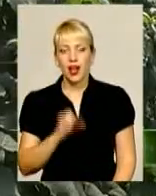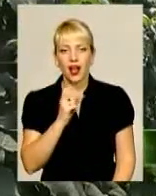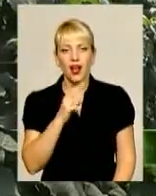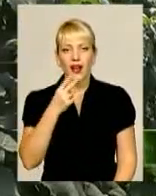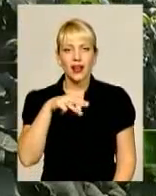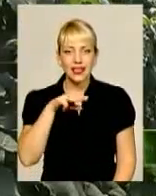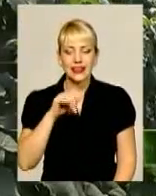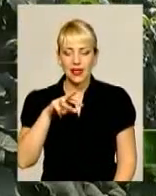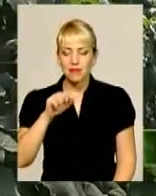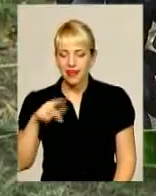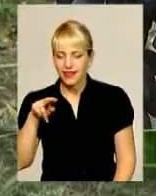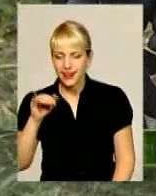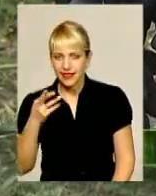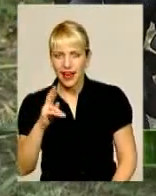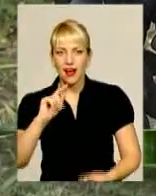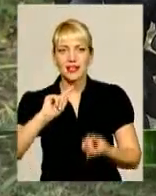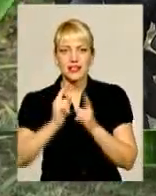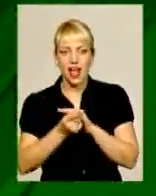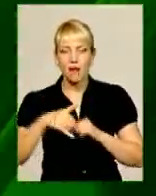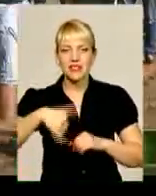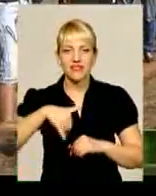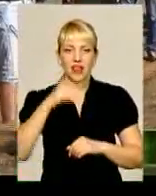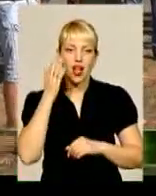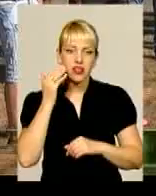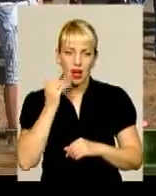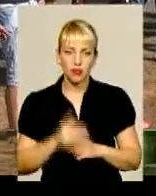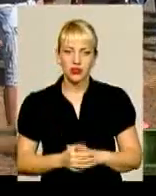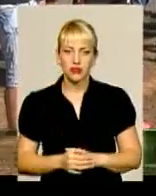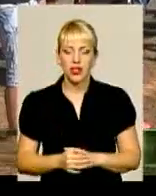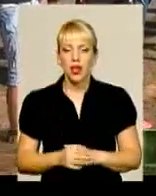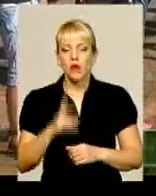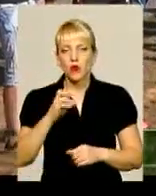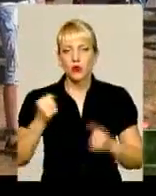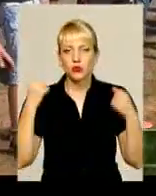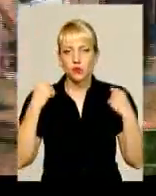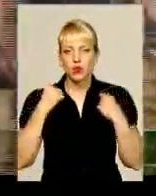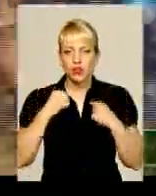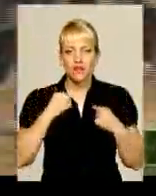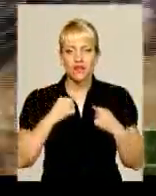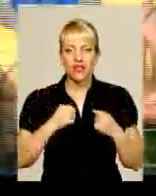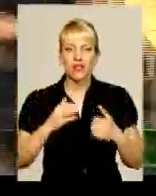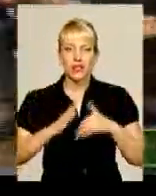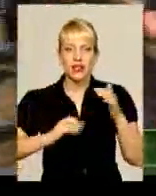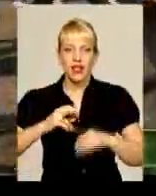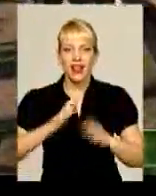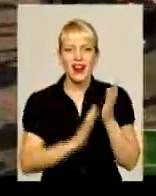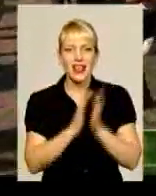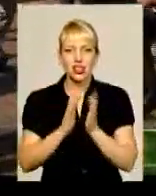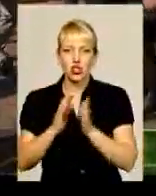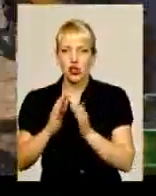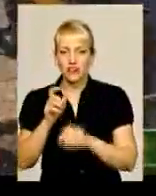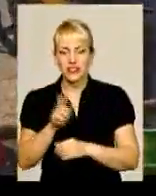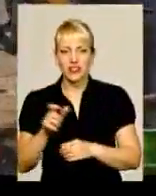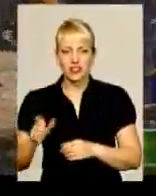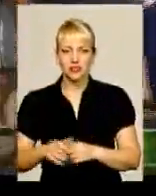яблук. Та чим ще дивує подільський садівник-любитель? Про найспортивніших лісівників. На Хмельниччині фінішувала 13-та